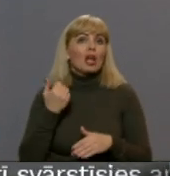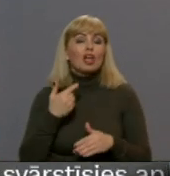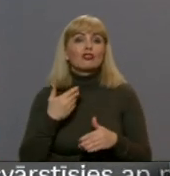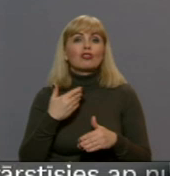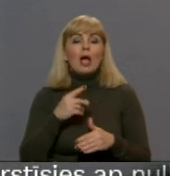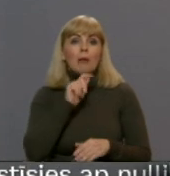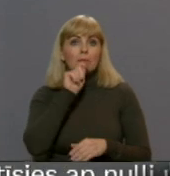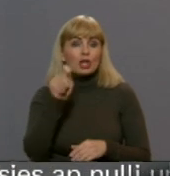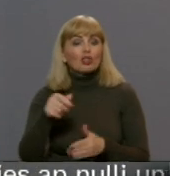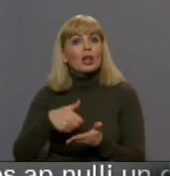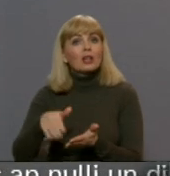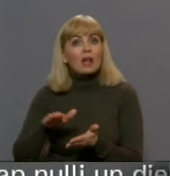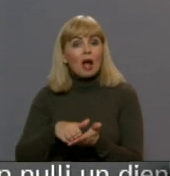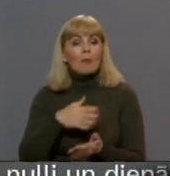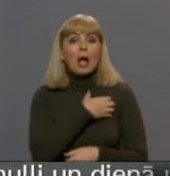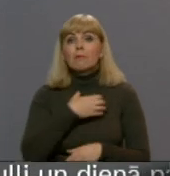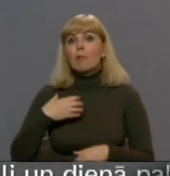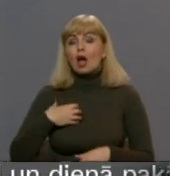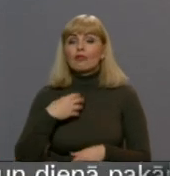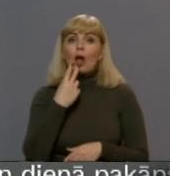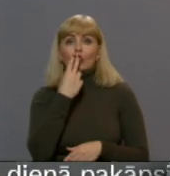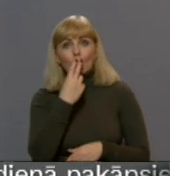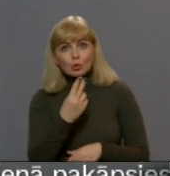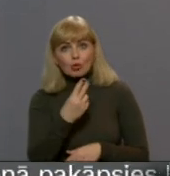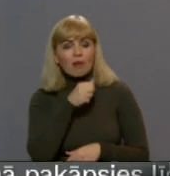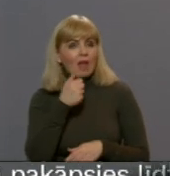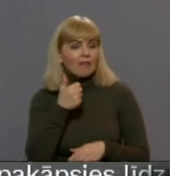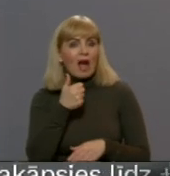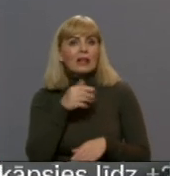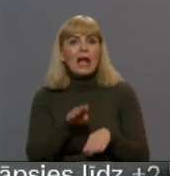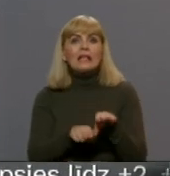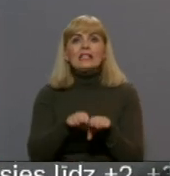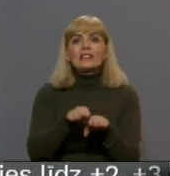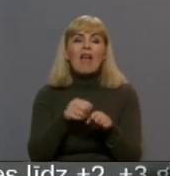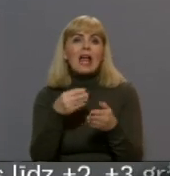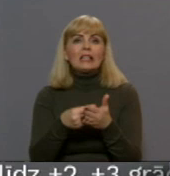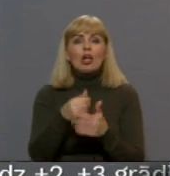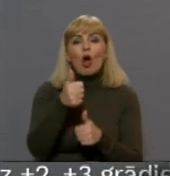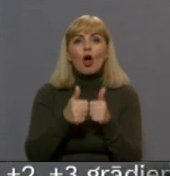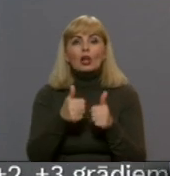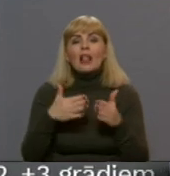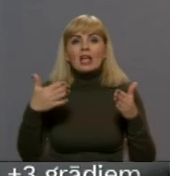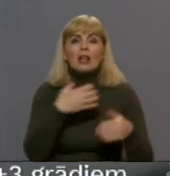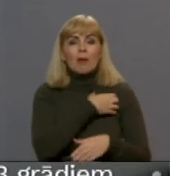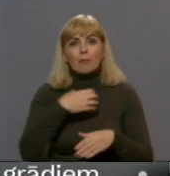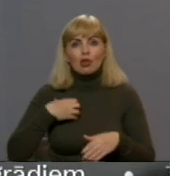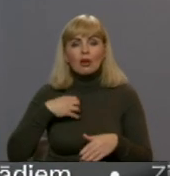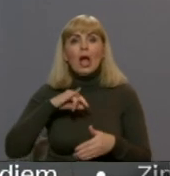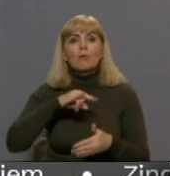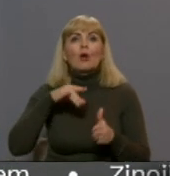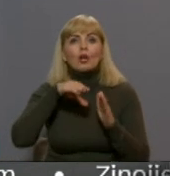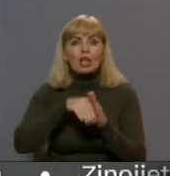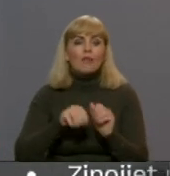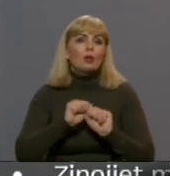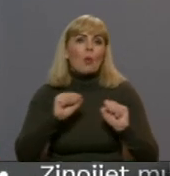piešķirta arī Krāslavai, un pašvaldība uzskata, ka nevar līdzvērtīgi konkurēt ar lielajām pašvaldībām. Projekta ietvaros nodrošināto